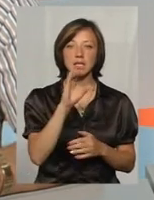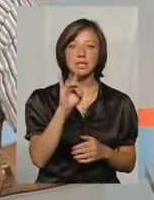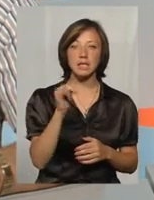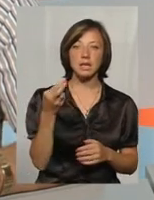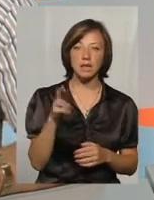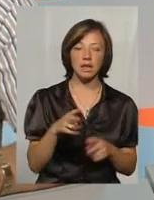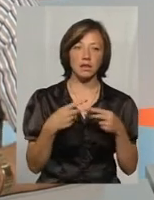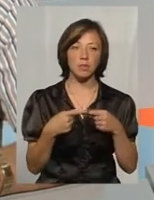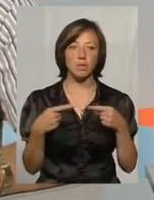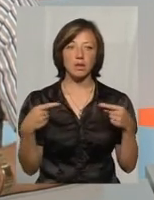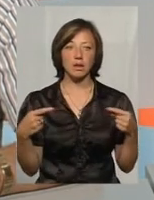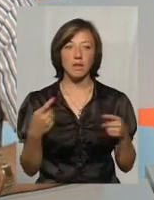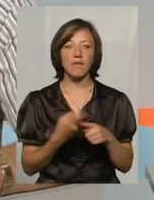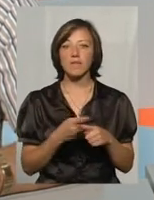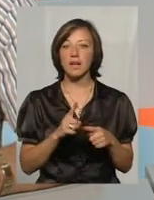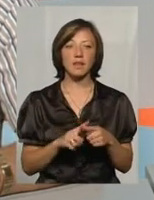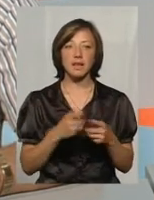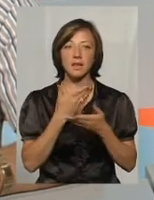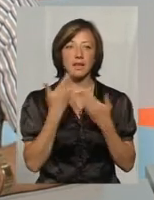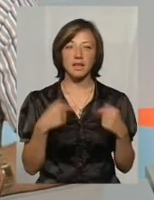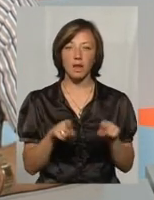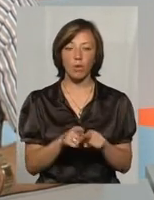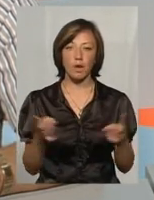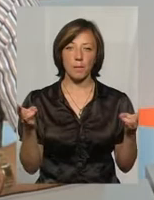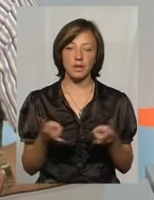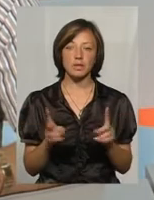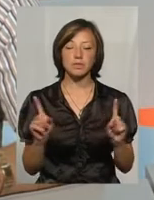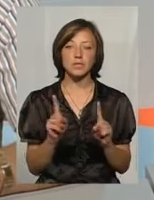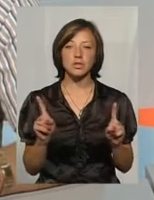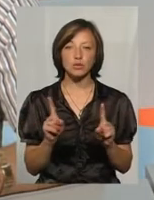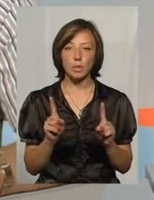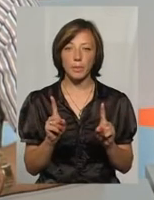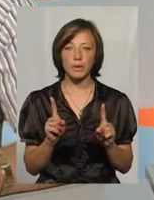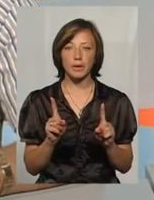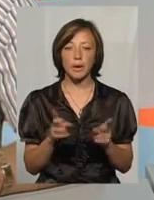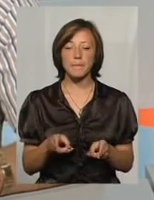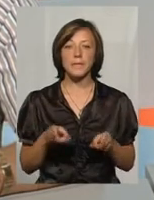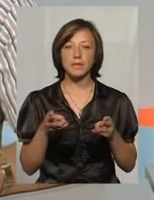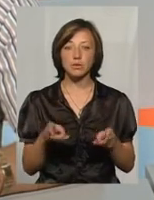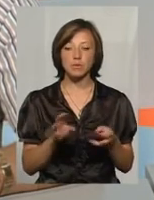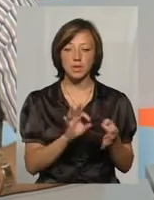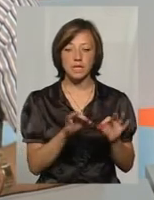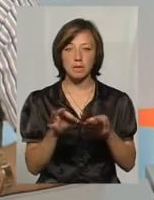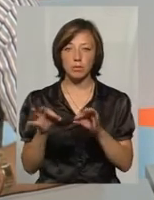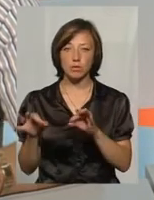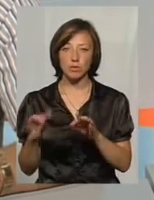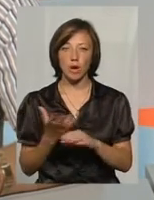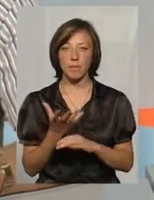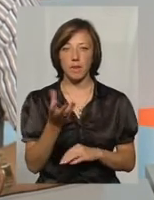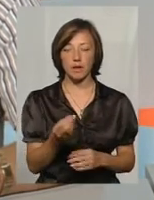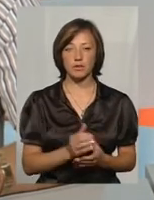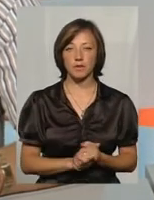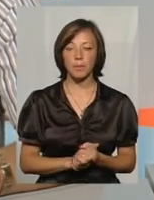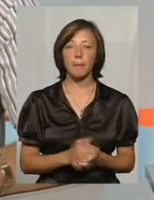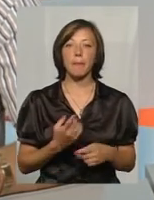і т.п. Т.е. в цьому немає такої необхідності, щоб стій приступну цепочку оплачувати.